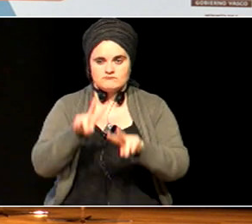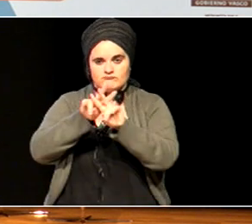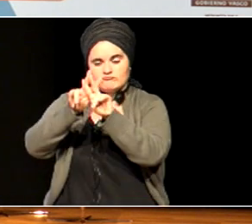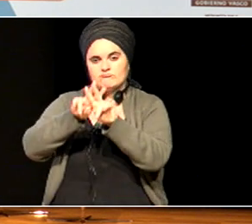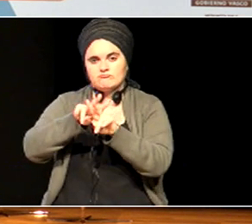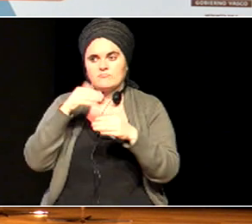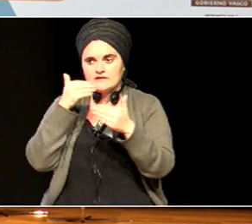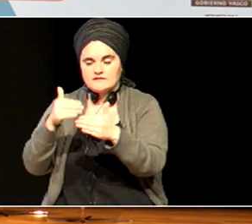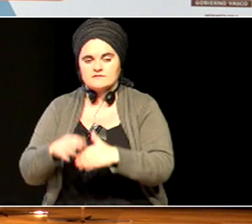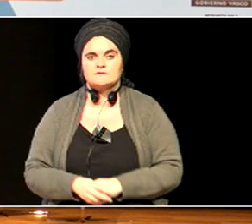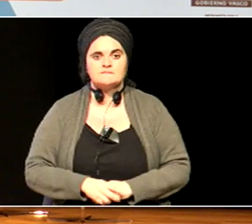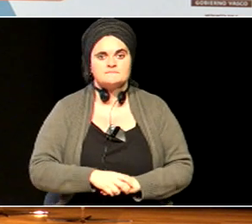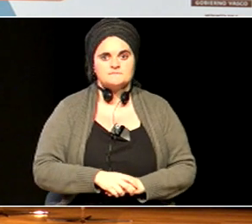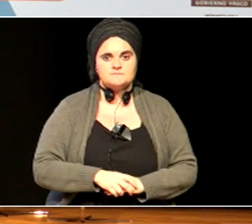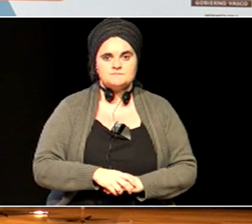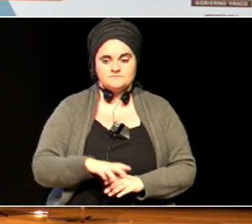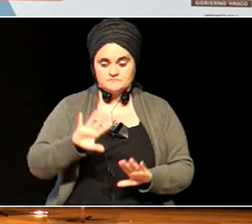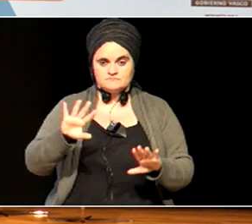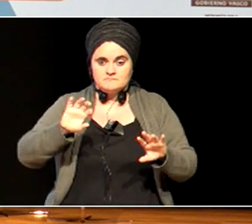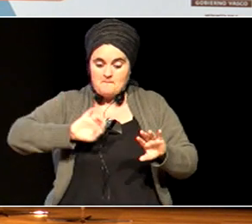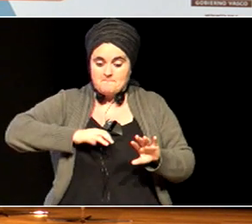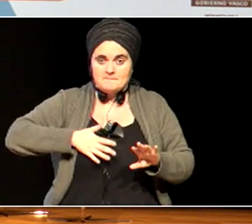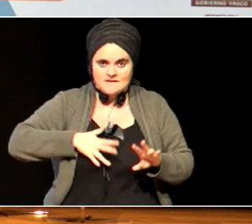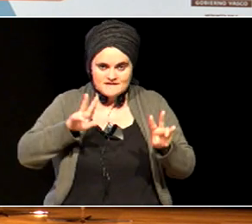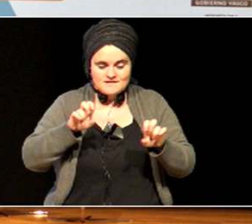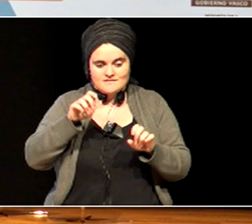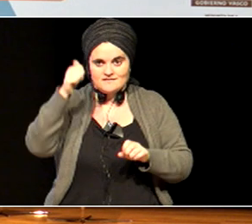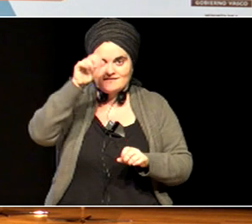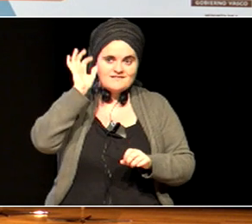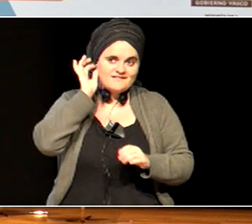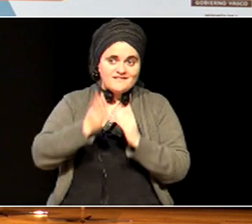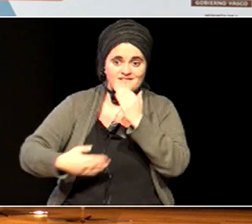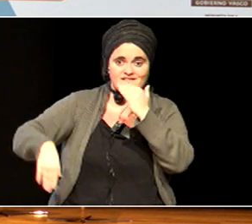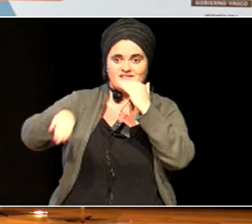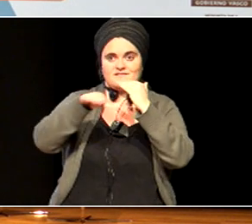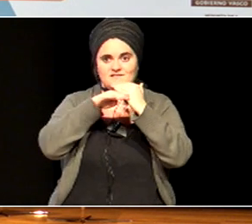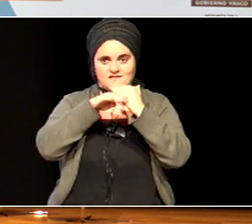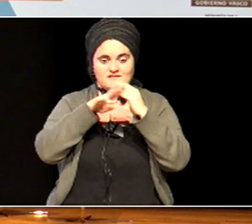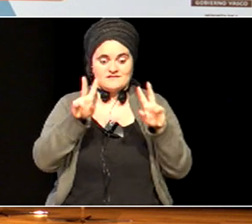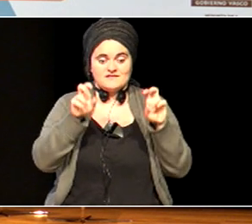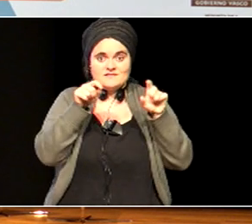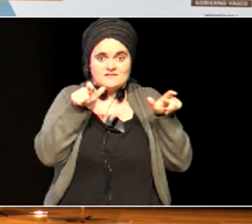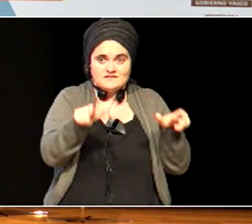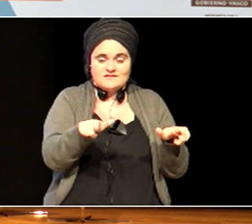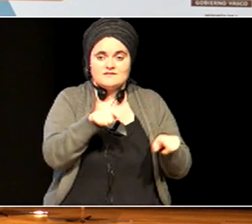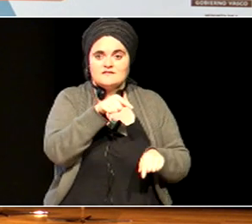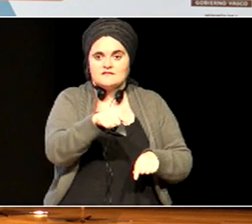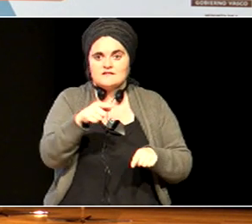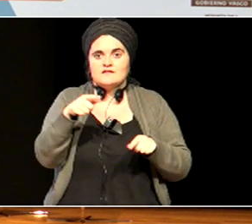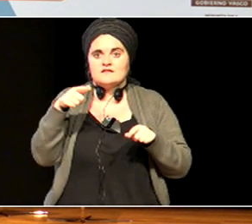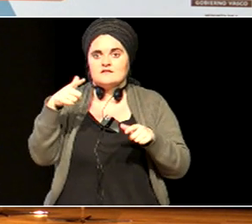Irugarren helburua biar biarko gaia eskidetza eskola ereduaren garapenean